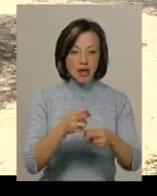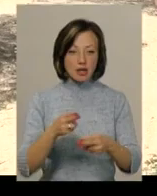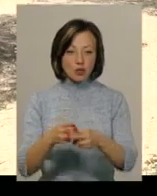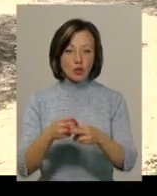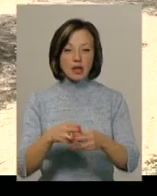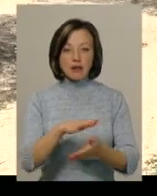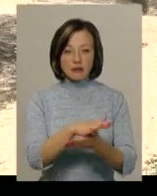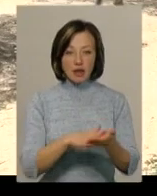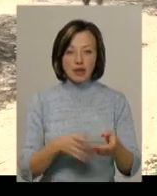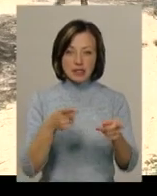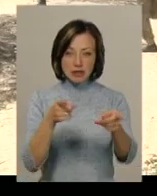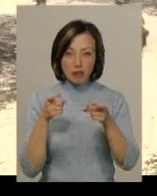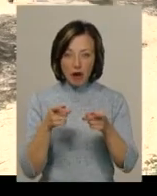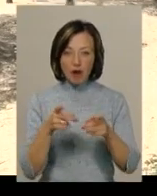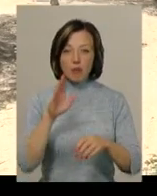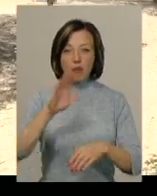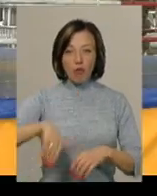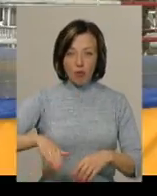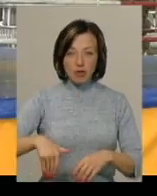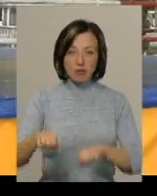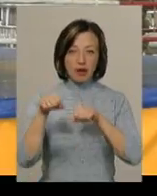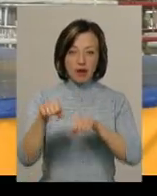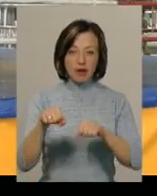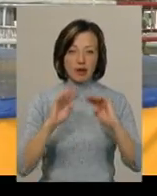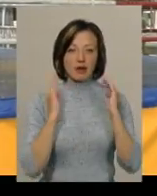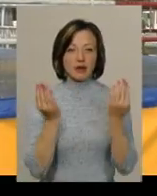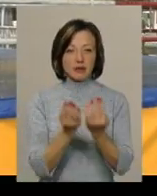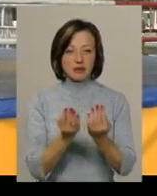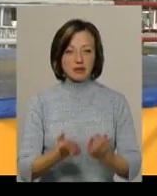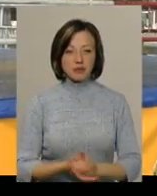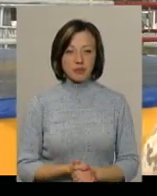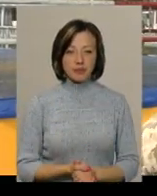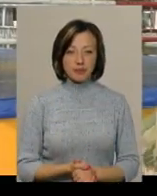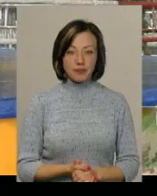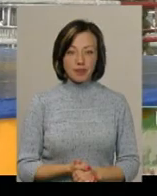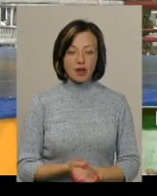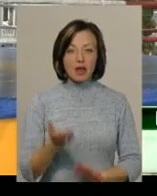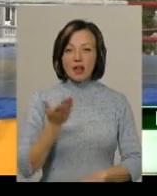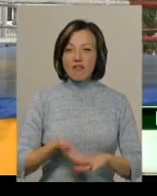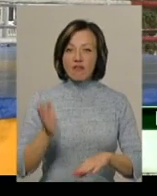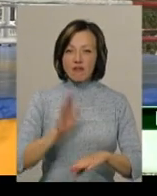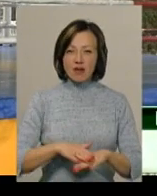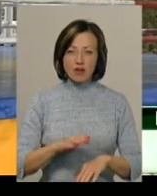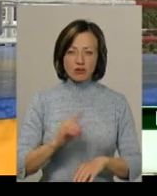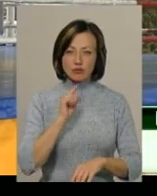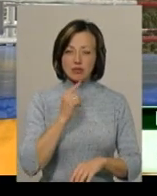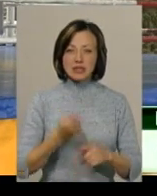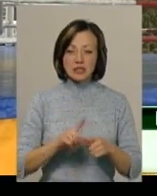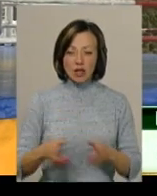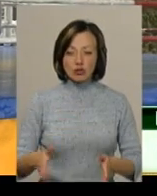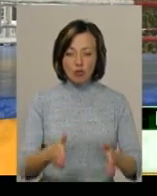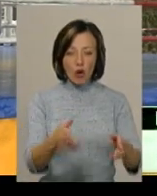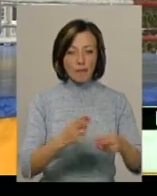Далі йде стрільба, потім на них чекає ринг. Найважче, напевно, це ця смуга перешкод, як